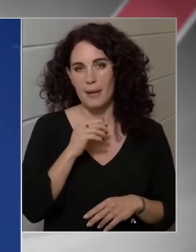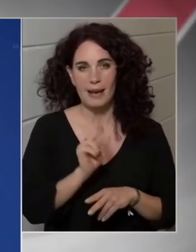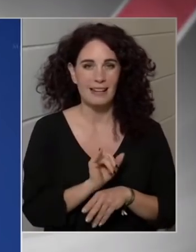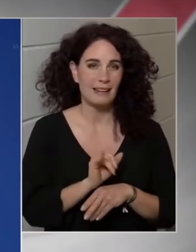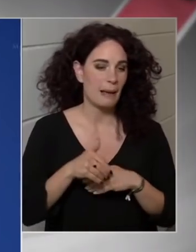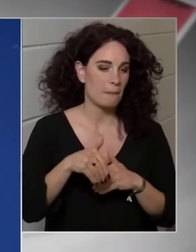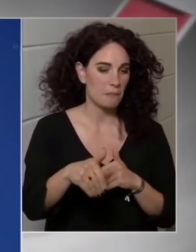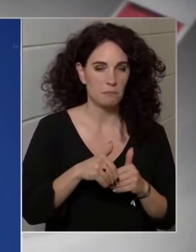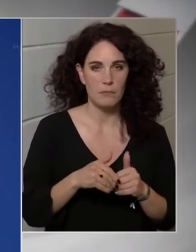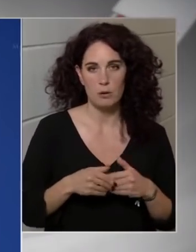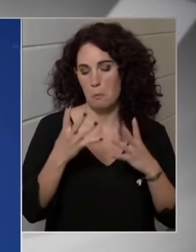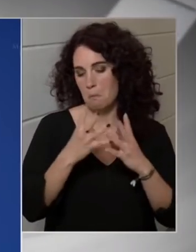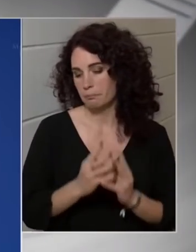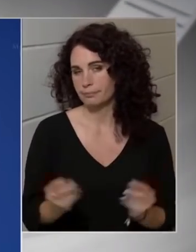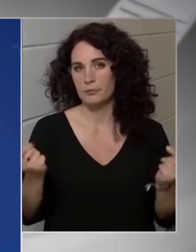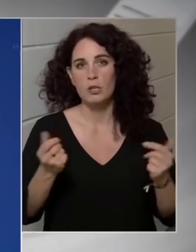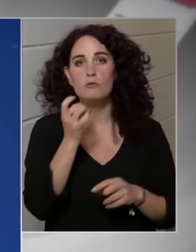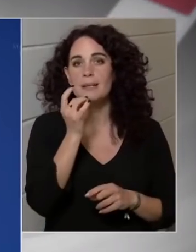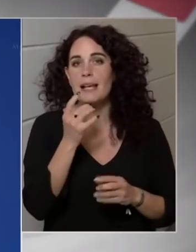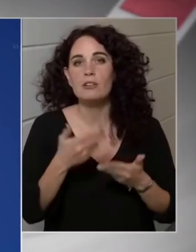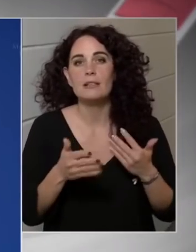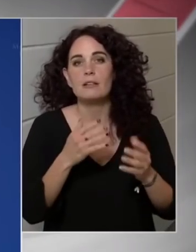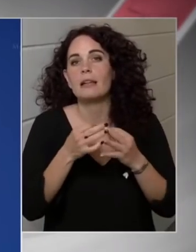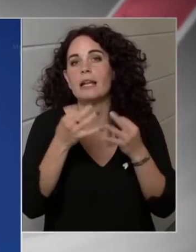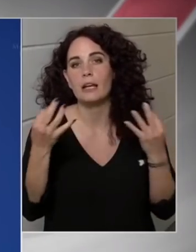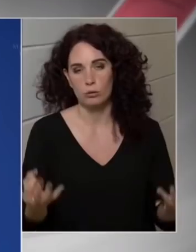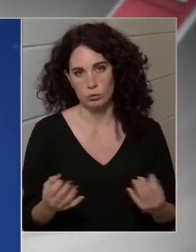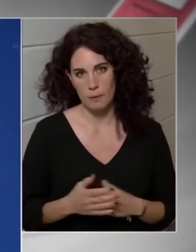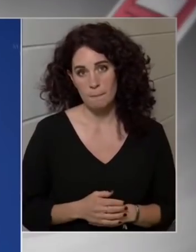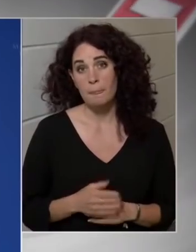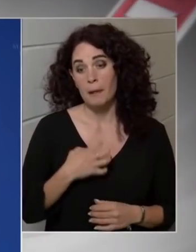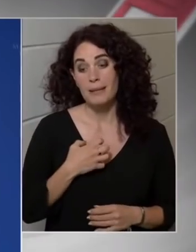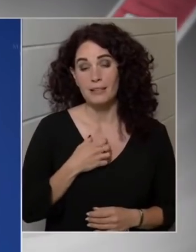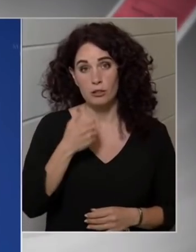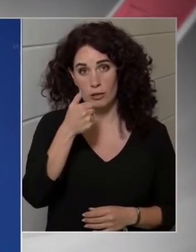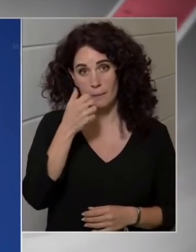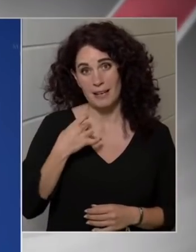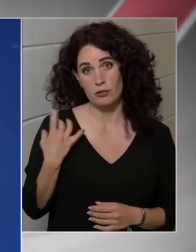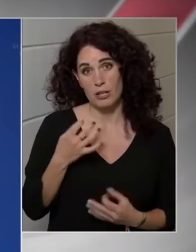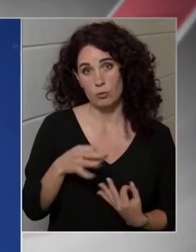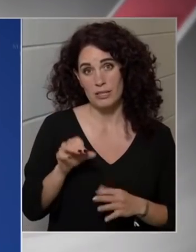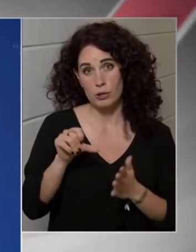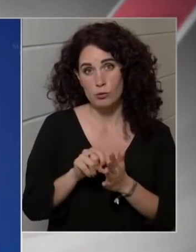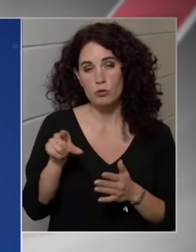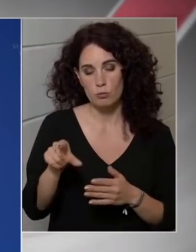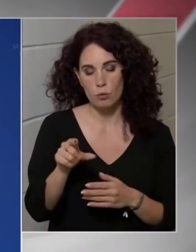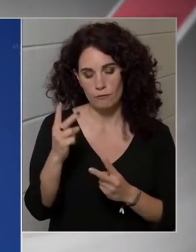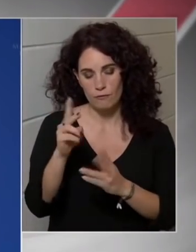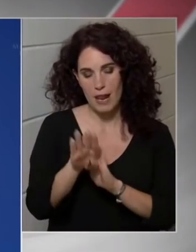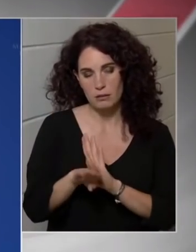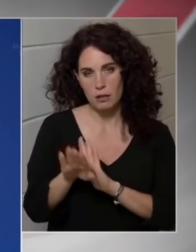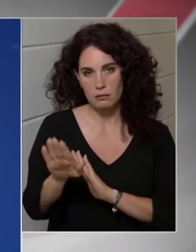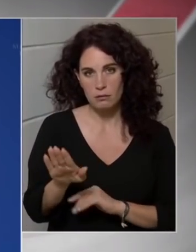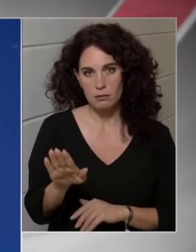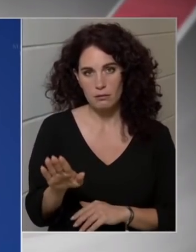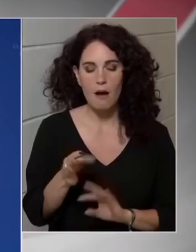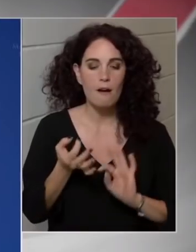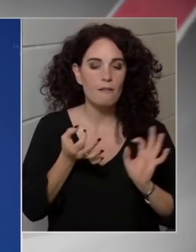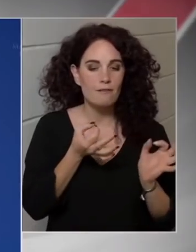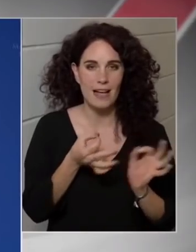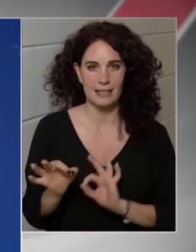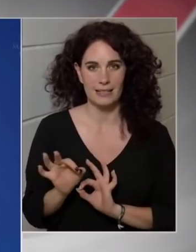speciális kezelés nélkül is. Ennek állnére a Nemzeti Népegészségi Központnak az a feladata, hogy minden tekintetben felkészüljön, bármilyen vírus